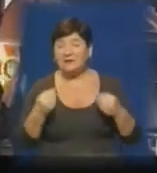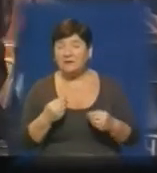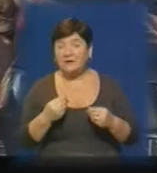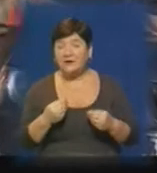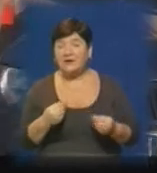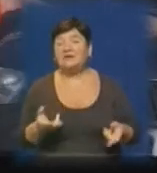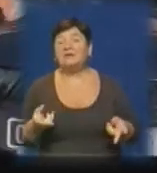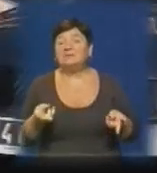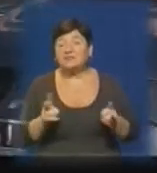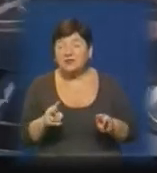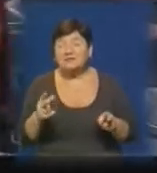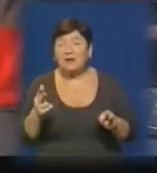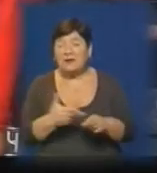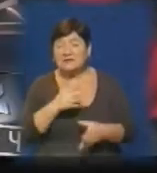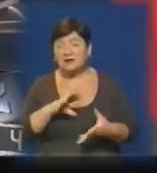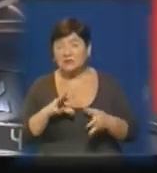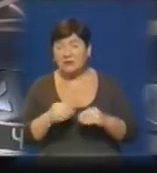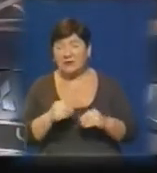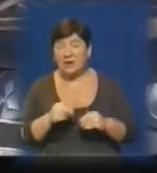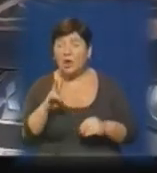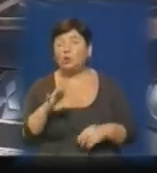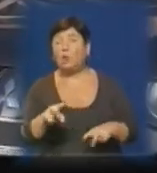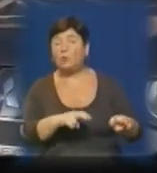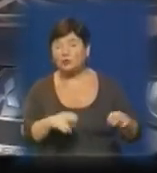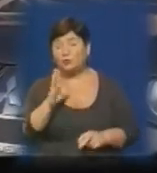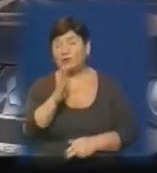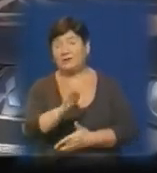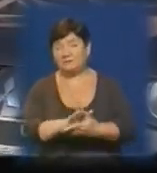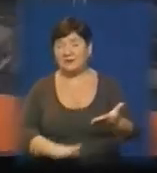жаль, безрезультатно. Але розшук триватиме і надалі.